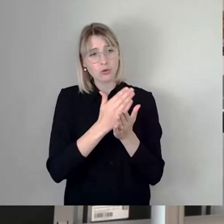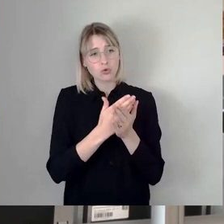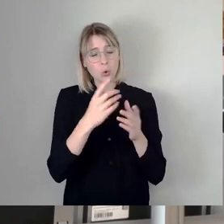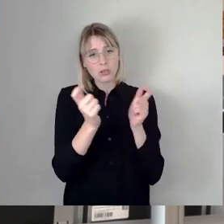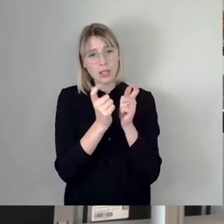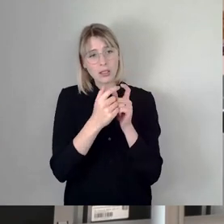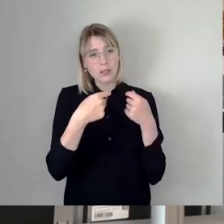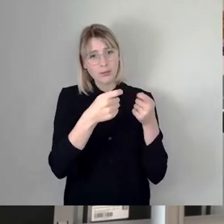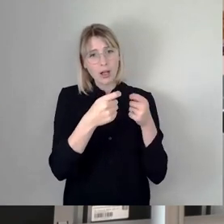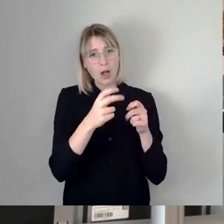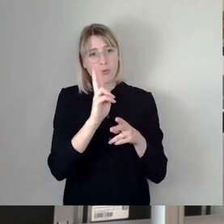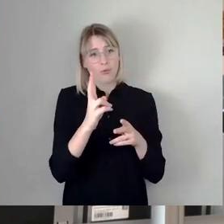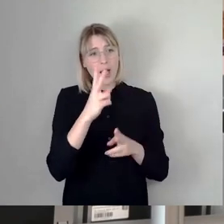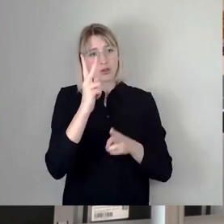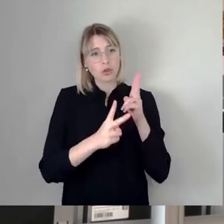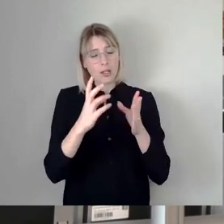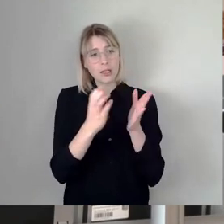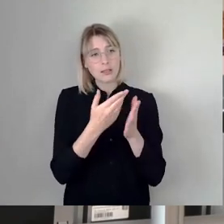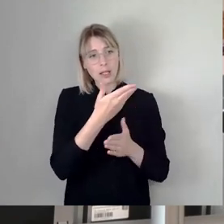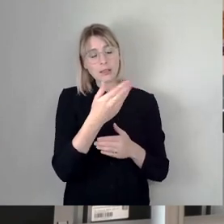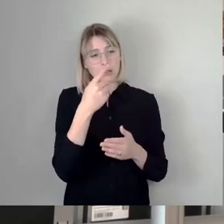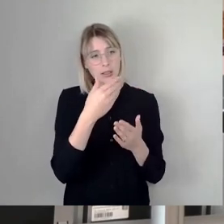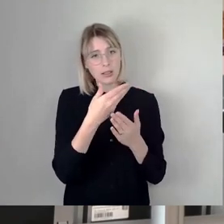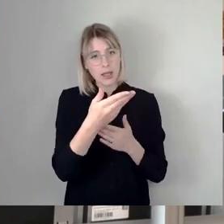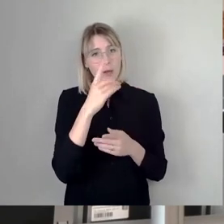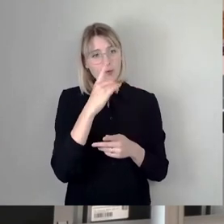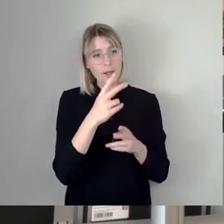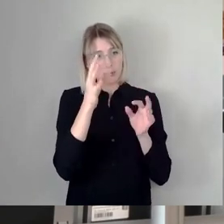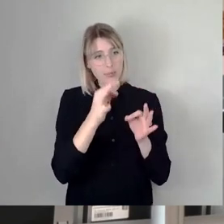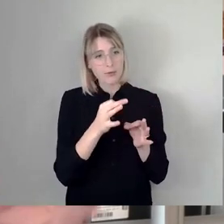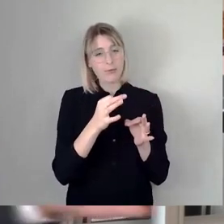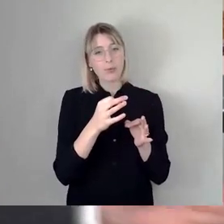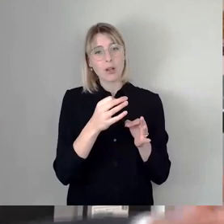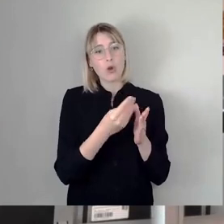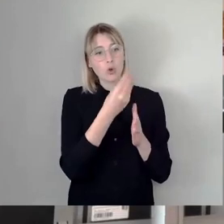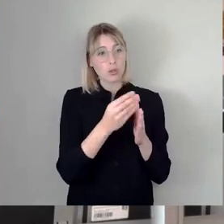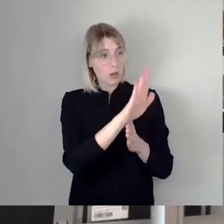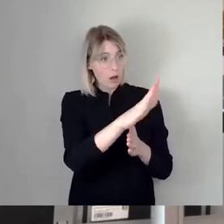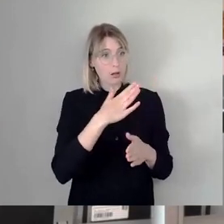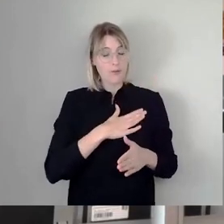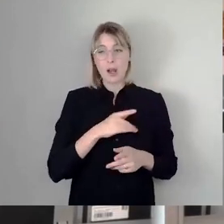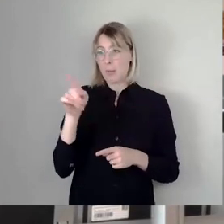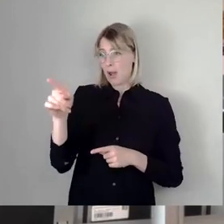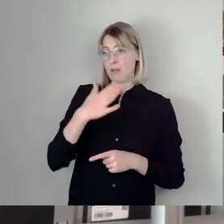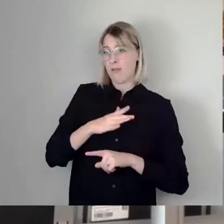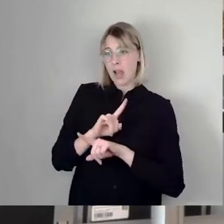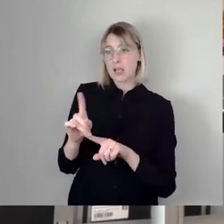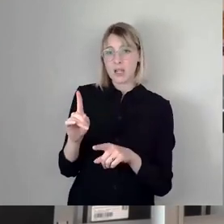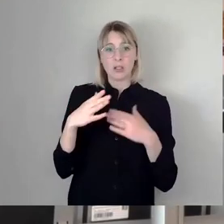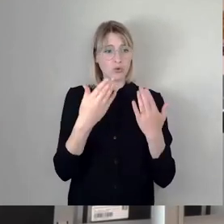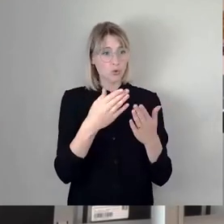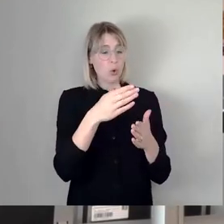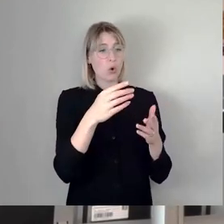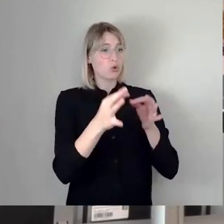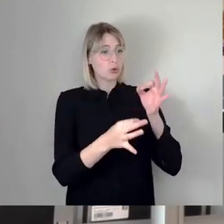trägt den Schadensersatz? Wenn dort ein Künstler, der vielleicht Ihnen gefällt, aber ihm nicht gefällt, dann dort nicht spielen